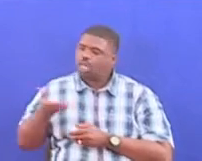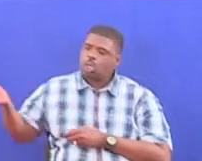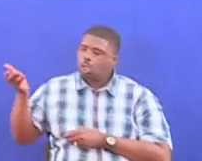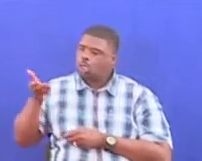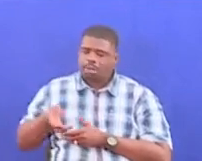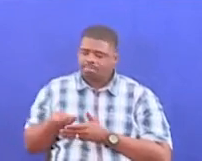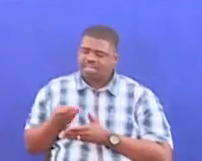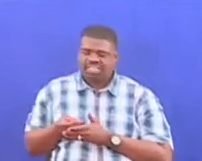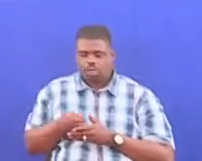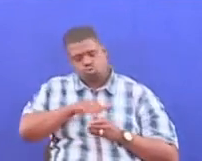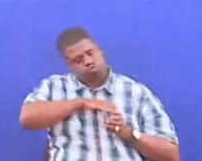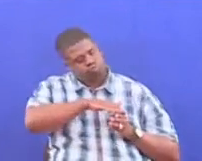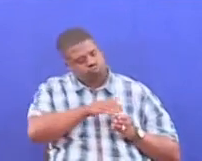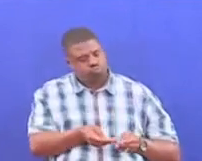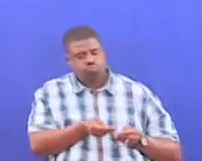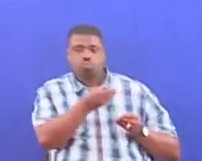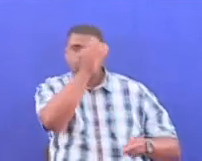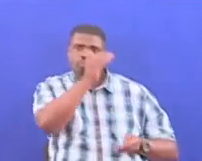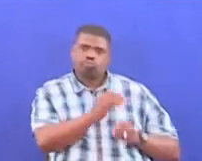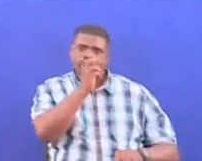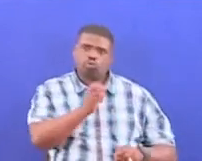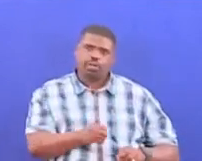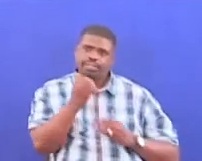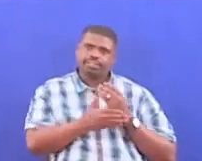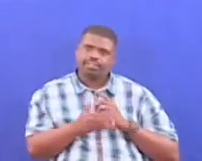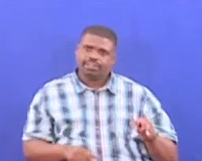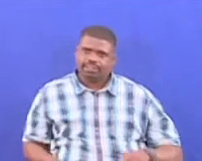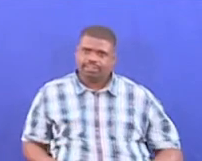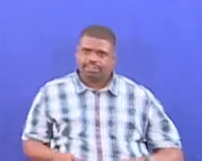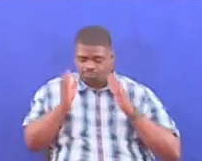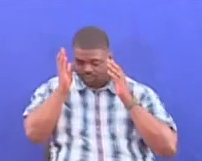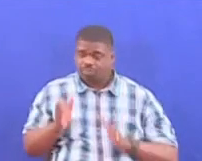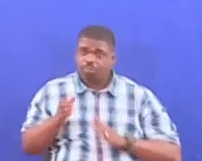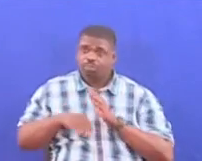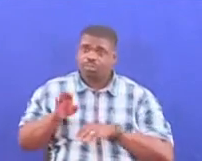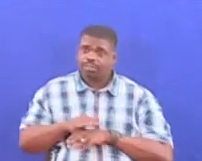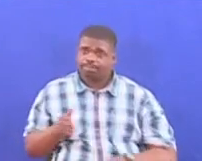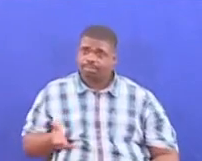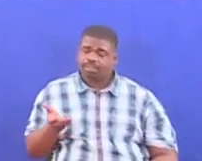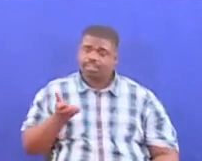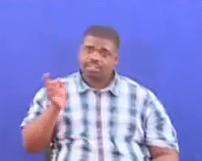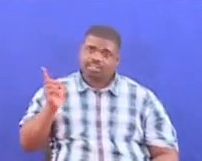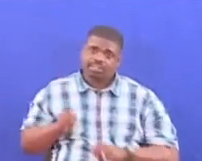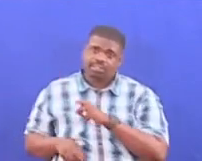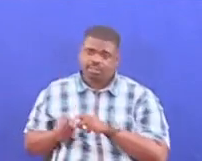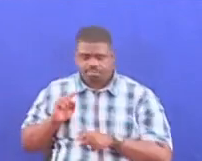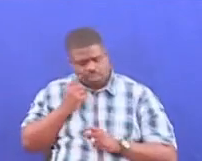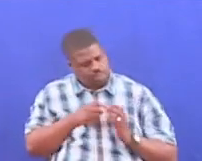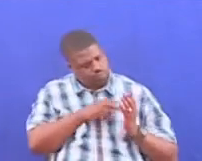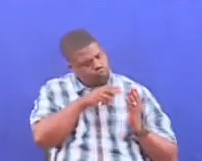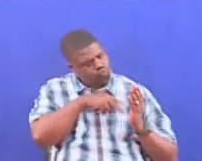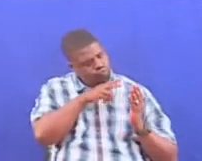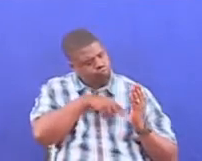na kutumia na kuperekea upungufu wa dola nchini Mwisho mwenye kiti katika gesi asili ya nimejebu kupitia